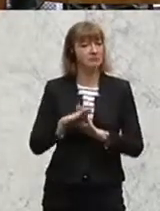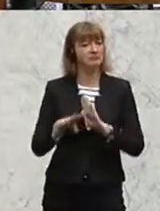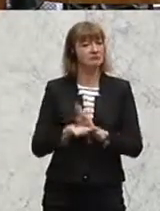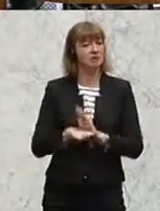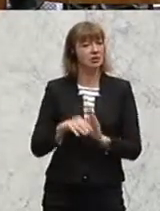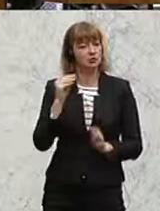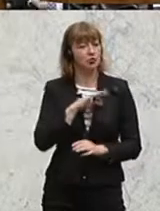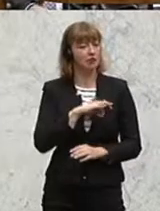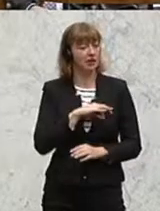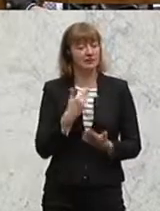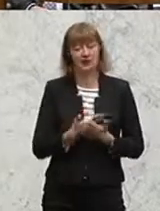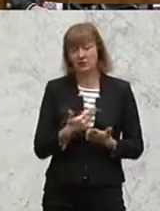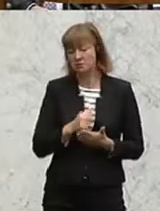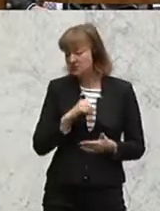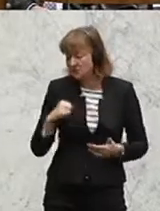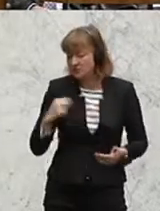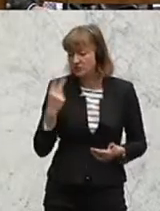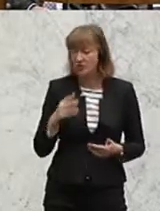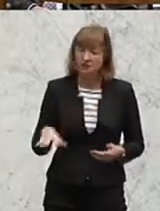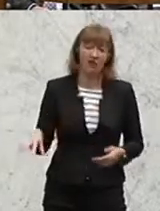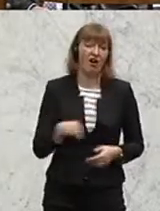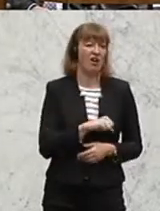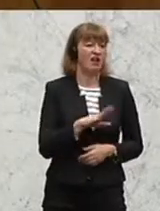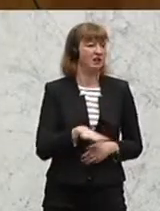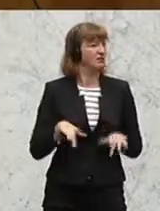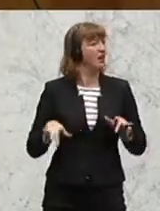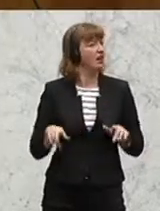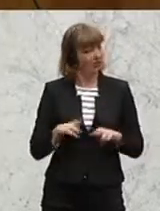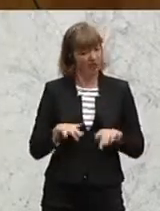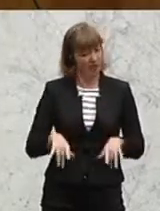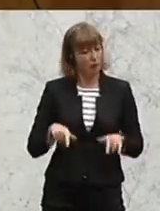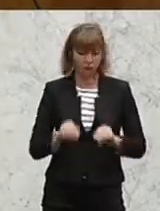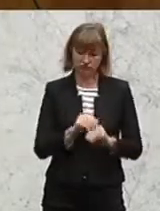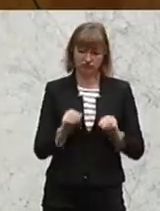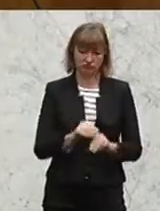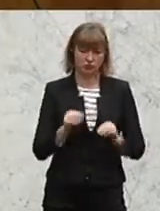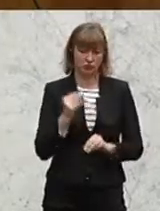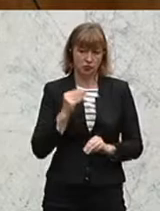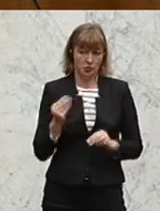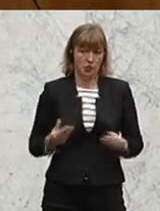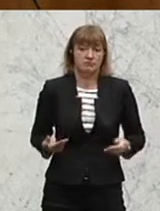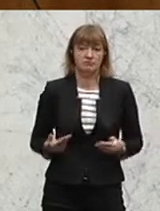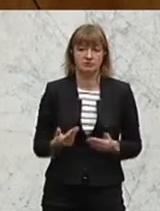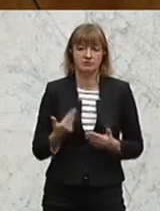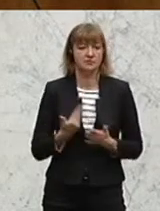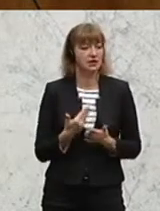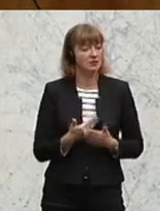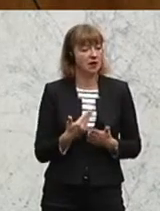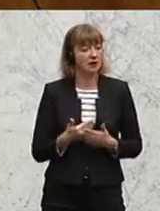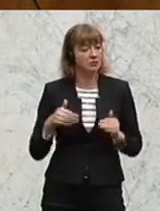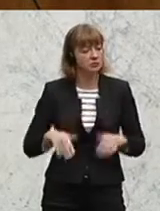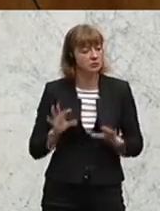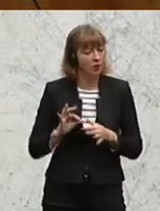und daher sind es selbstverständlich, alle Kinder, die hier sind, zu beschulen. Und es müssen daher auch die